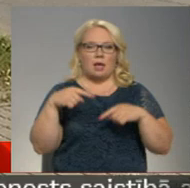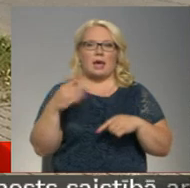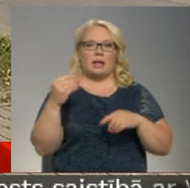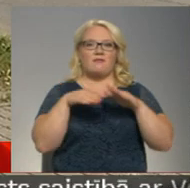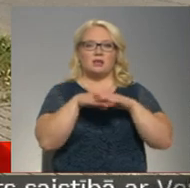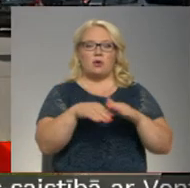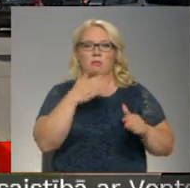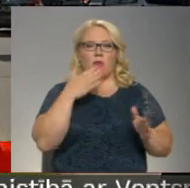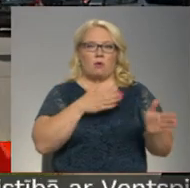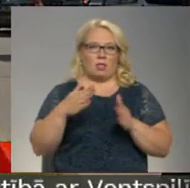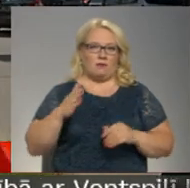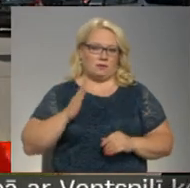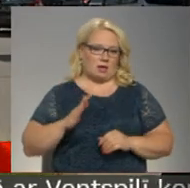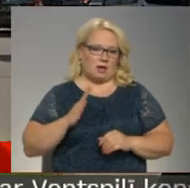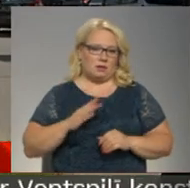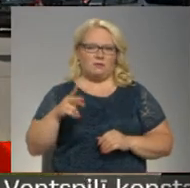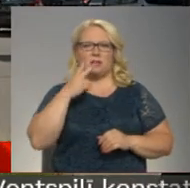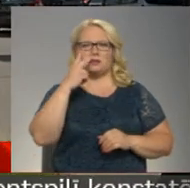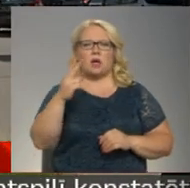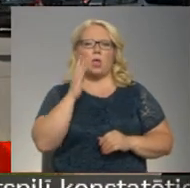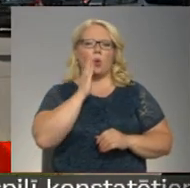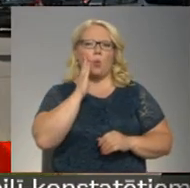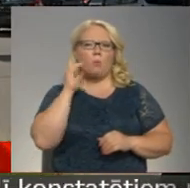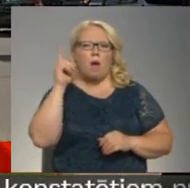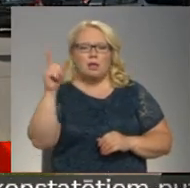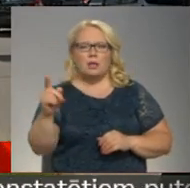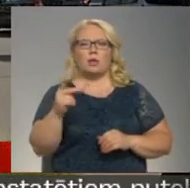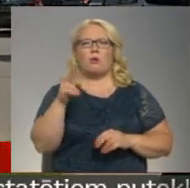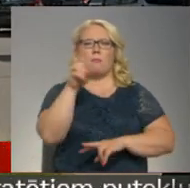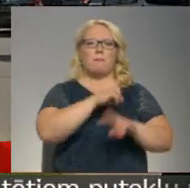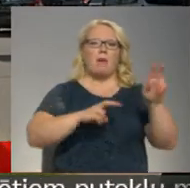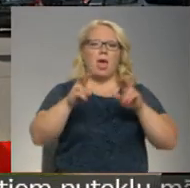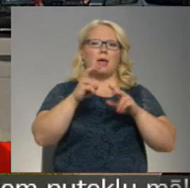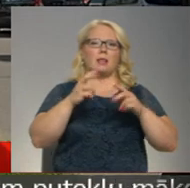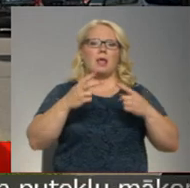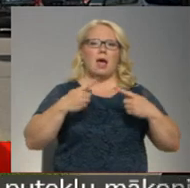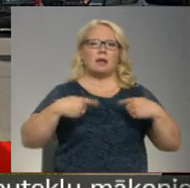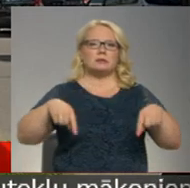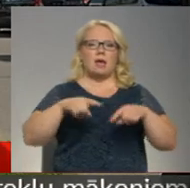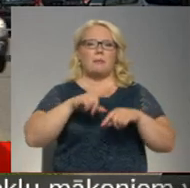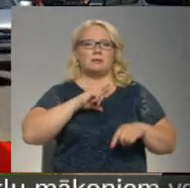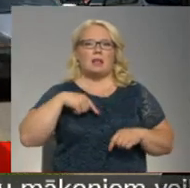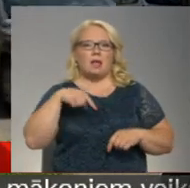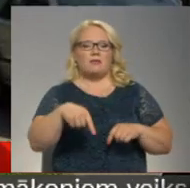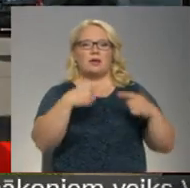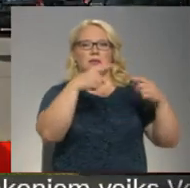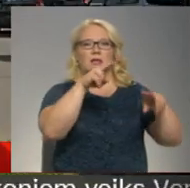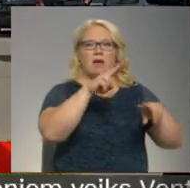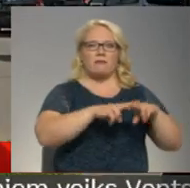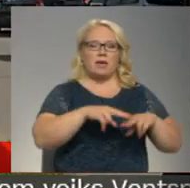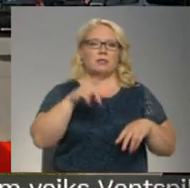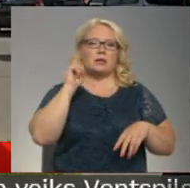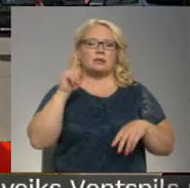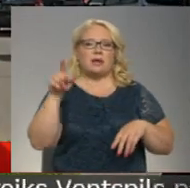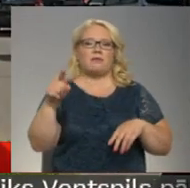nav gatavs gaidīt. Viņi skatās arī uz Rumāniju, viņi vēl meklē ar vienu zemes arī Latvijā, citur, es zinu, ka viņiem ir nodoma